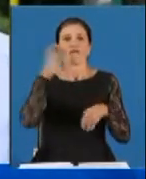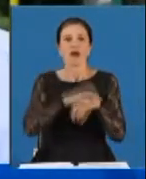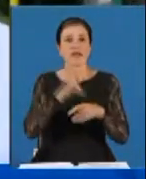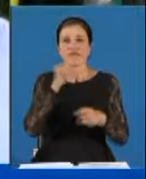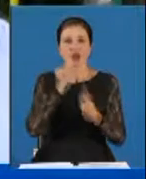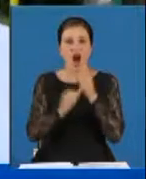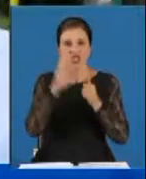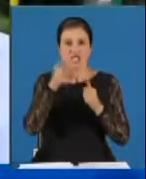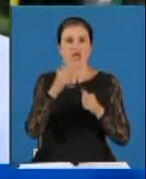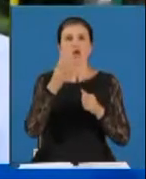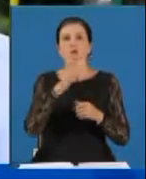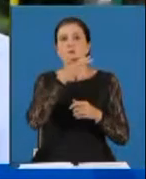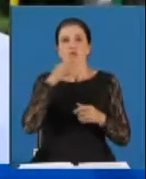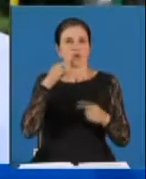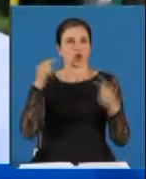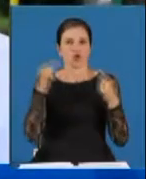то во многих это точно.